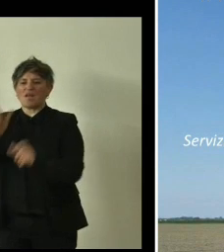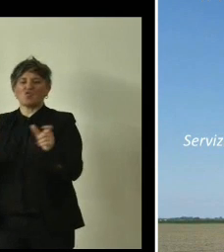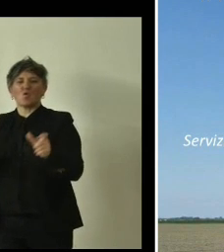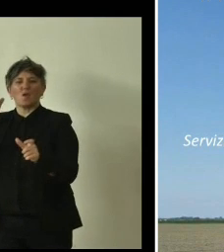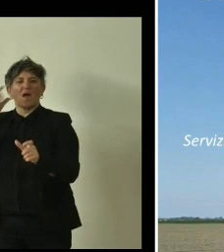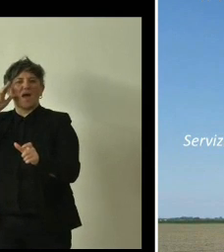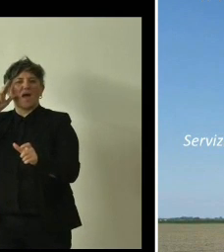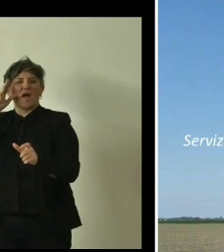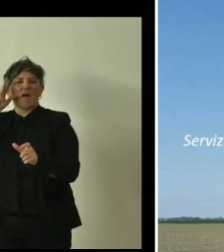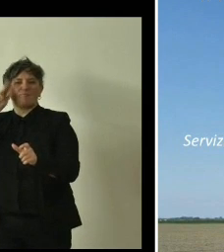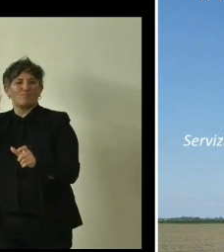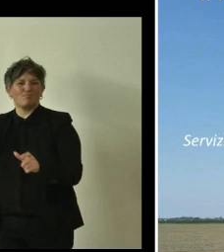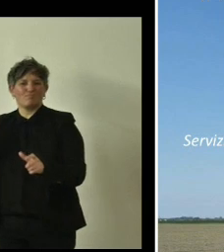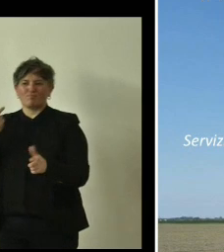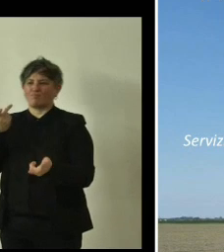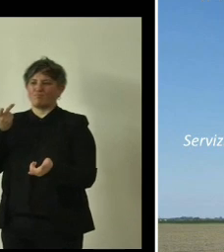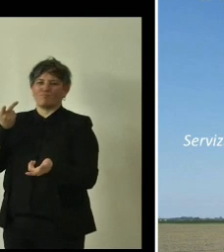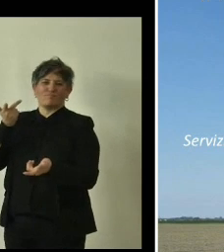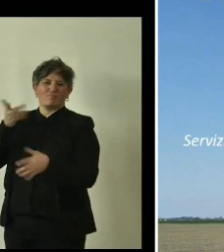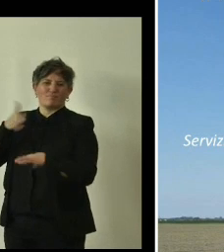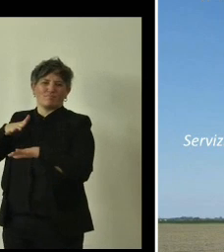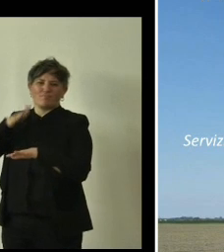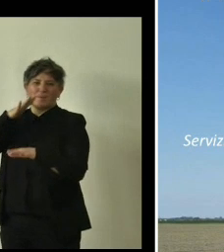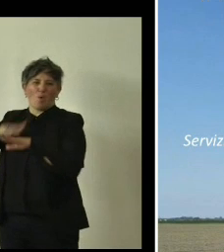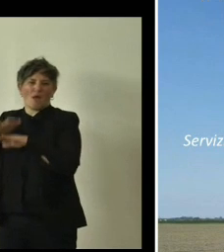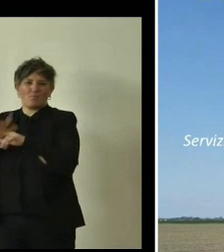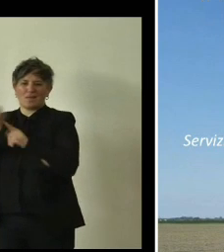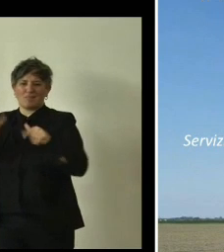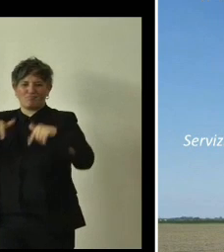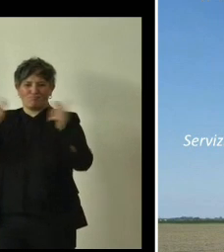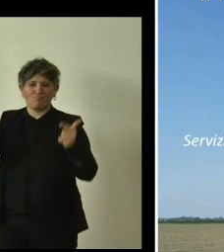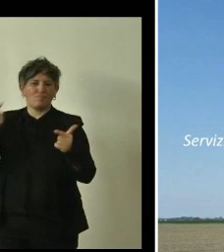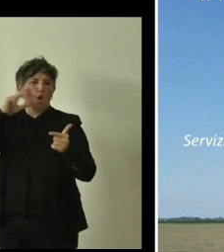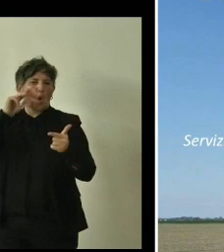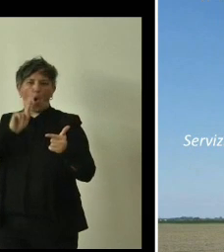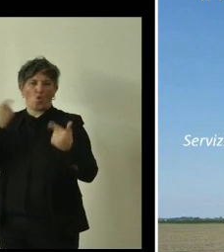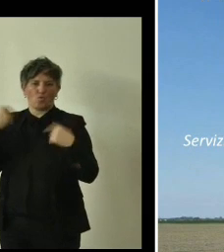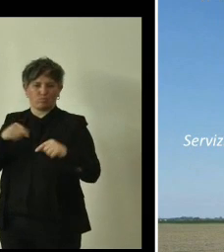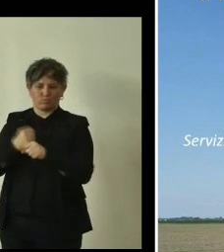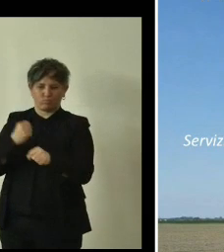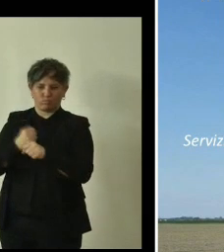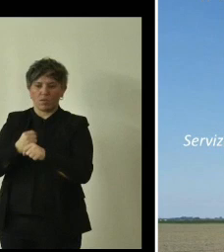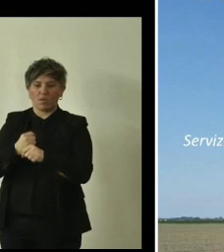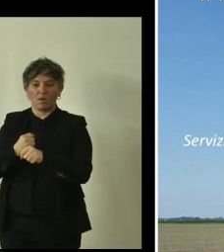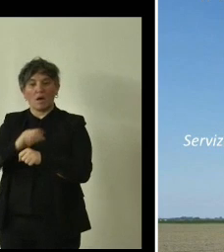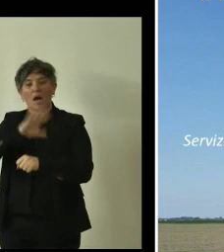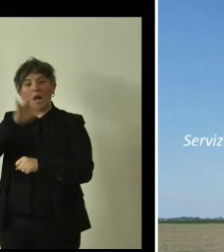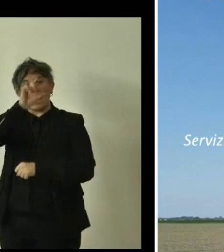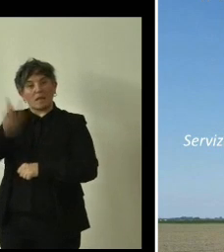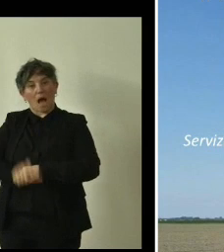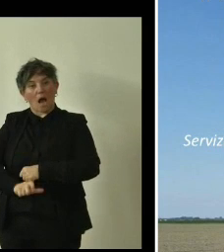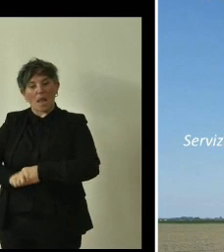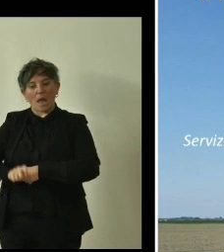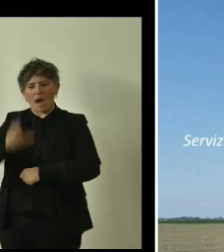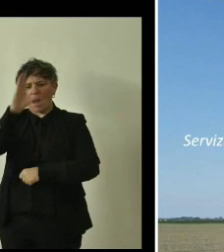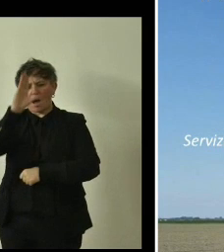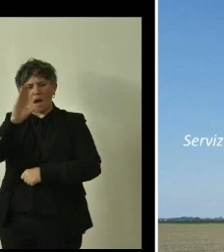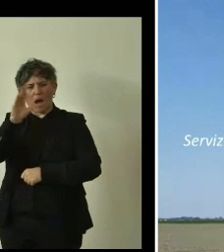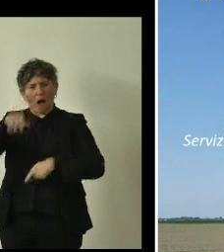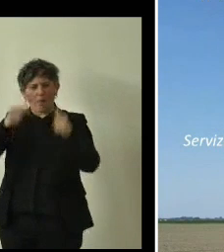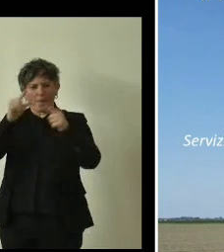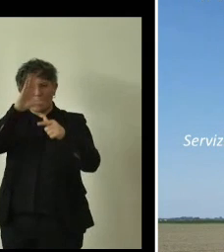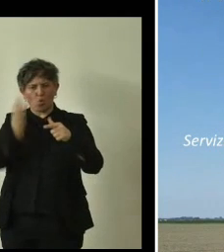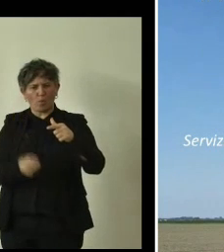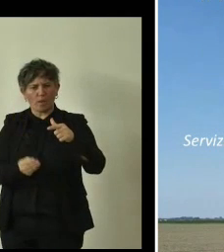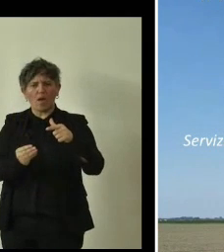Molti di questi alberi, degli alberi monumentali d'Italia, non godevano già di un riconoscimento regionale